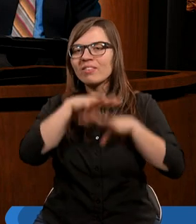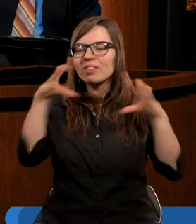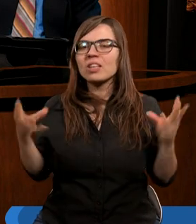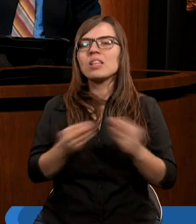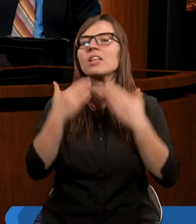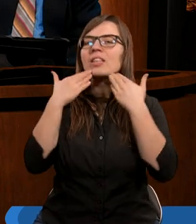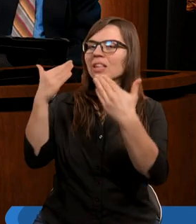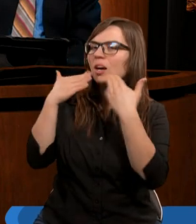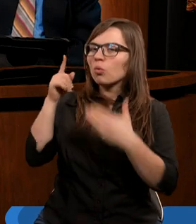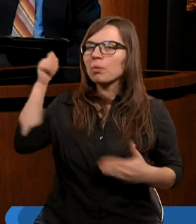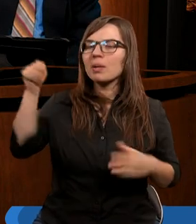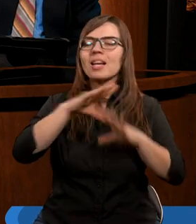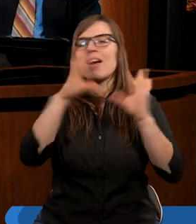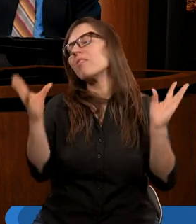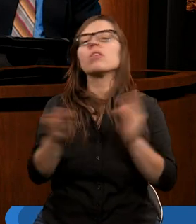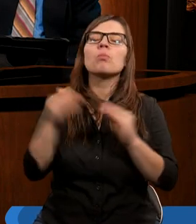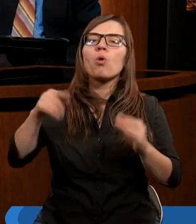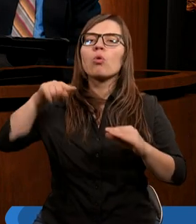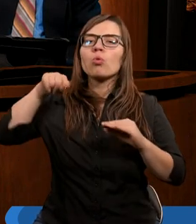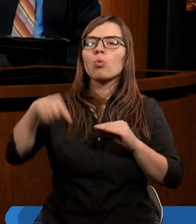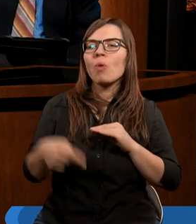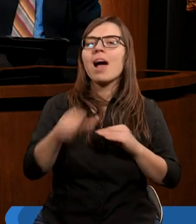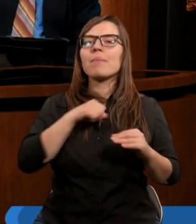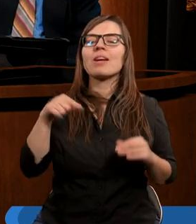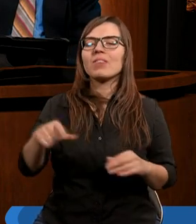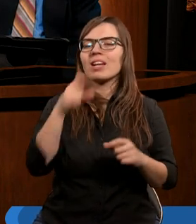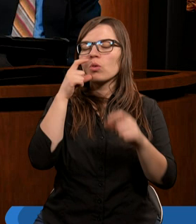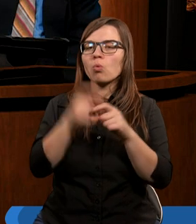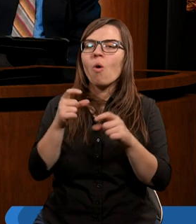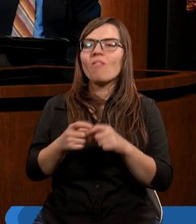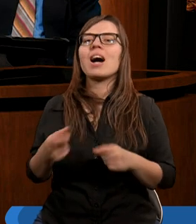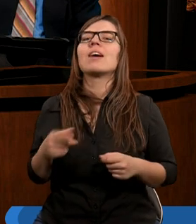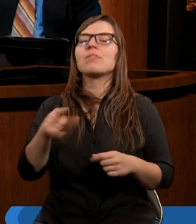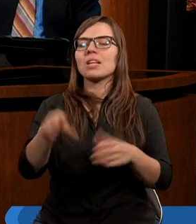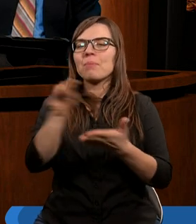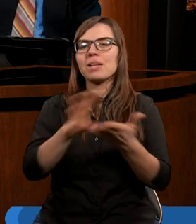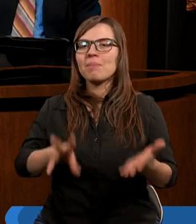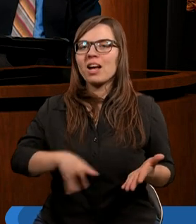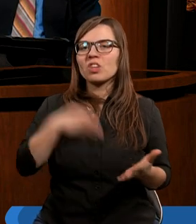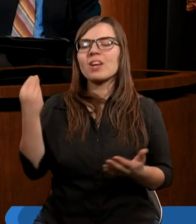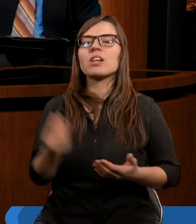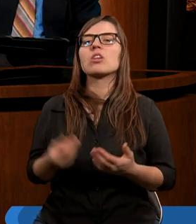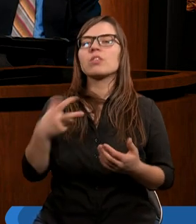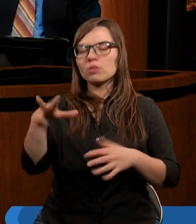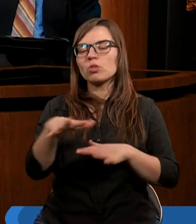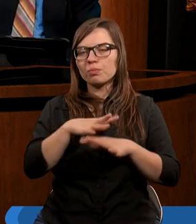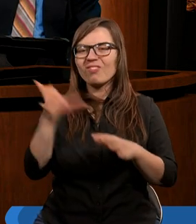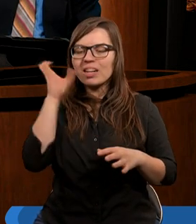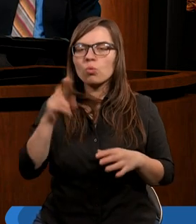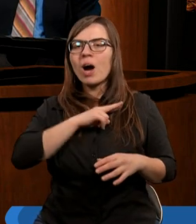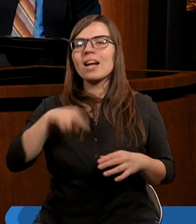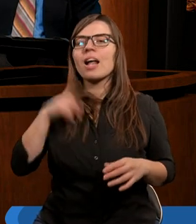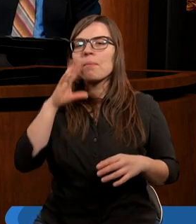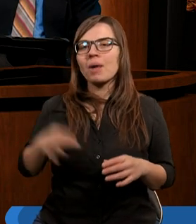Dziękujemy Ci za to, że mogliśmy wgłębiać się w słowa Twojego Pisma Świętego. Wysłuchaj nas,